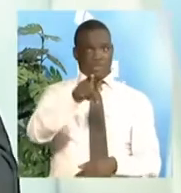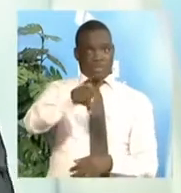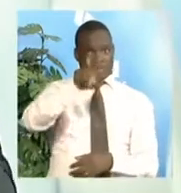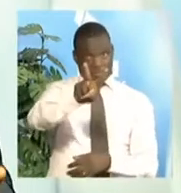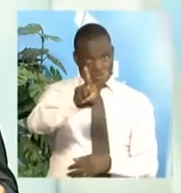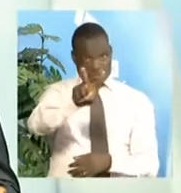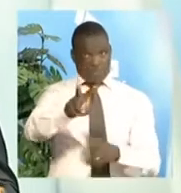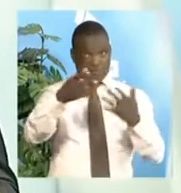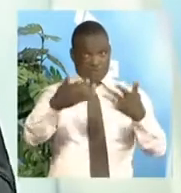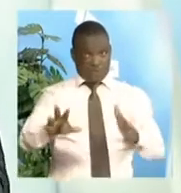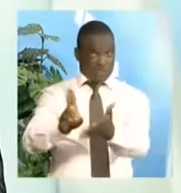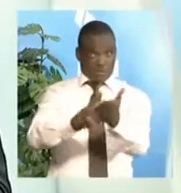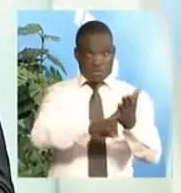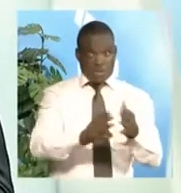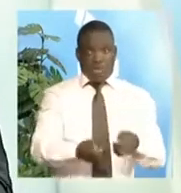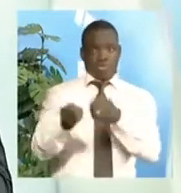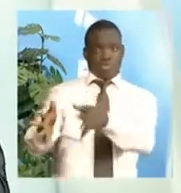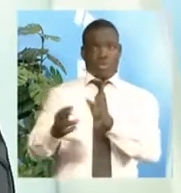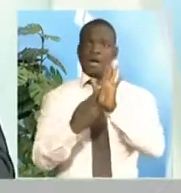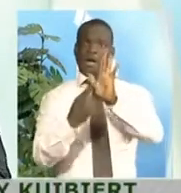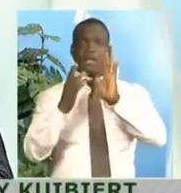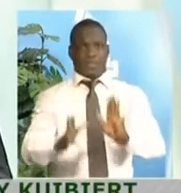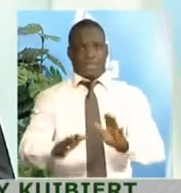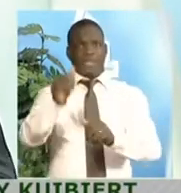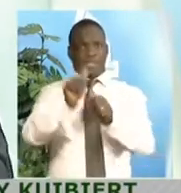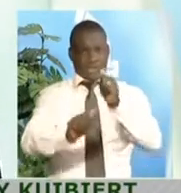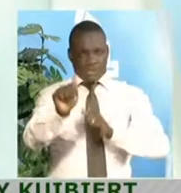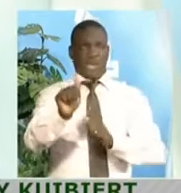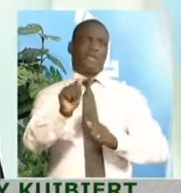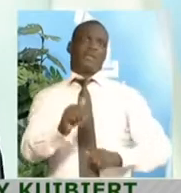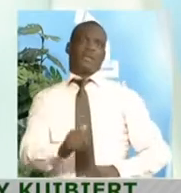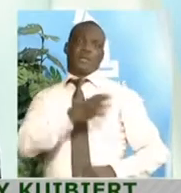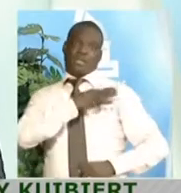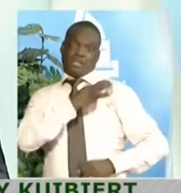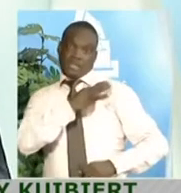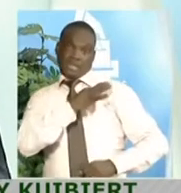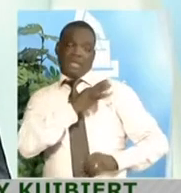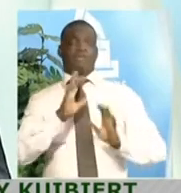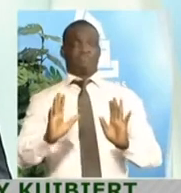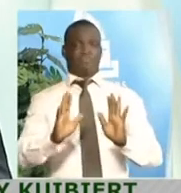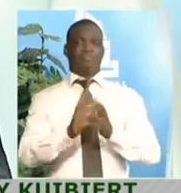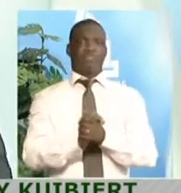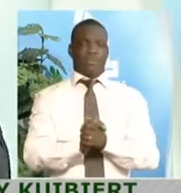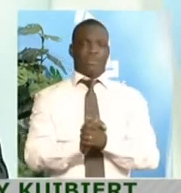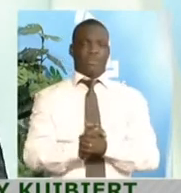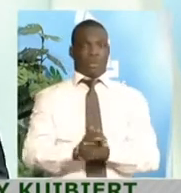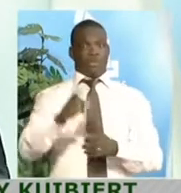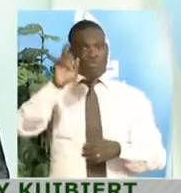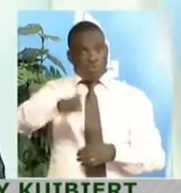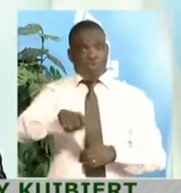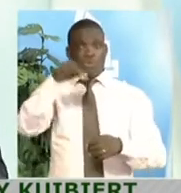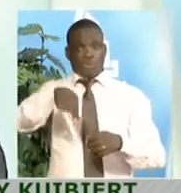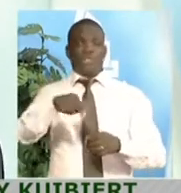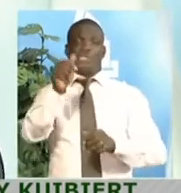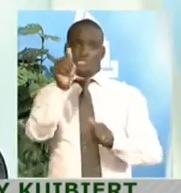présents de chaque candidat. Voilà pourquoi on demande à tous les candidats d'avoir des représentants dans tous les bureaux de vote. De sorte que,